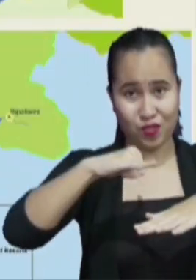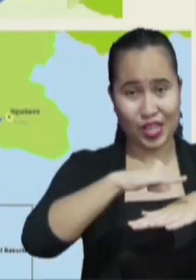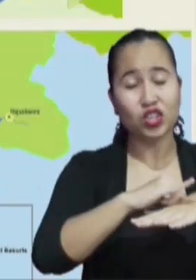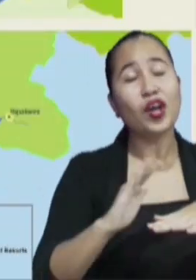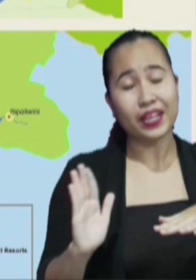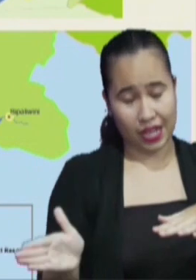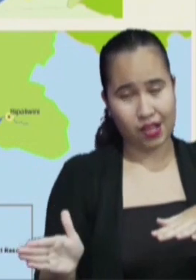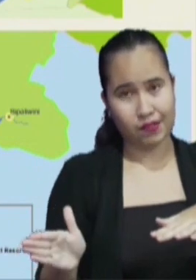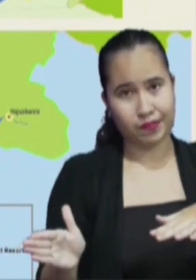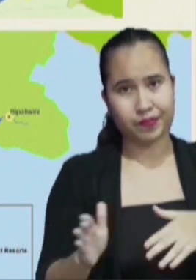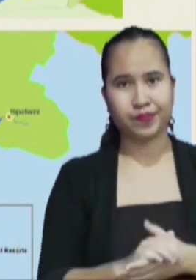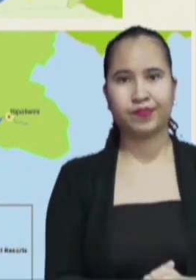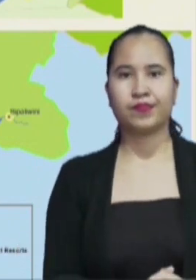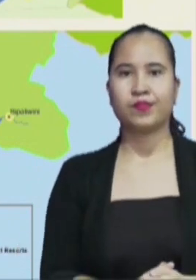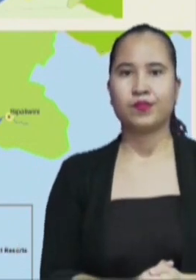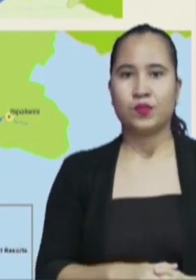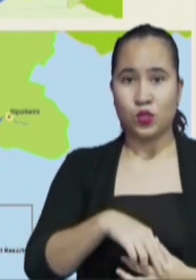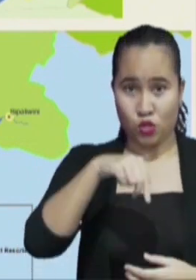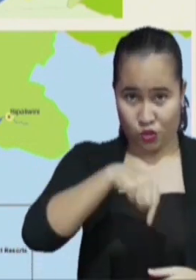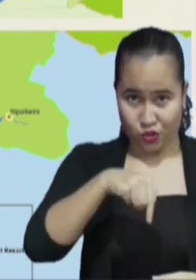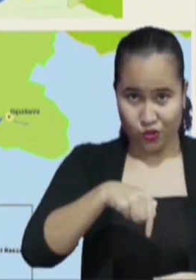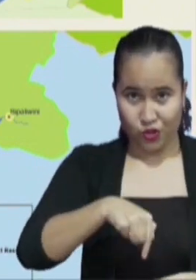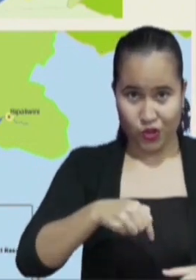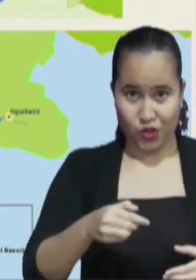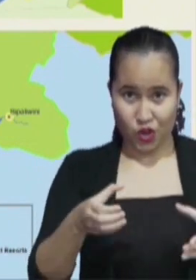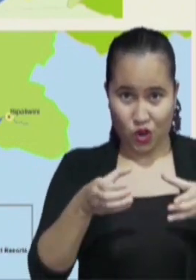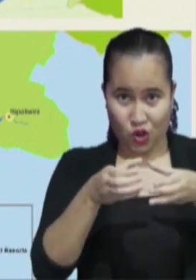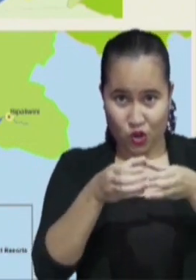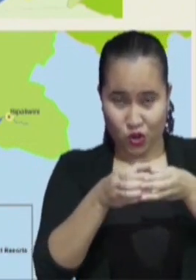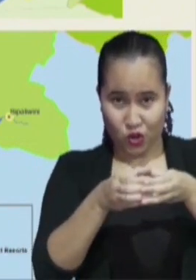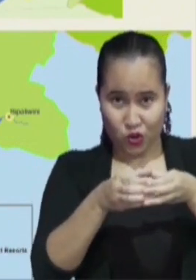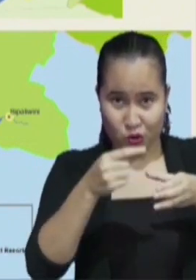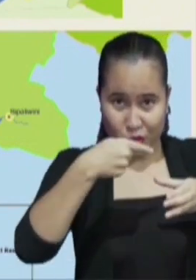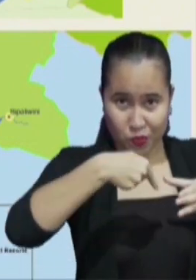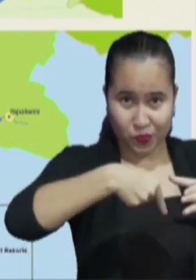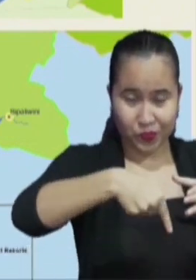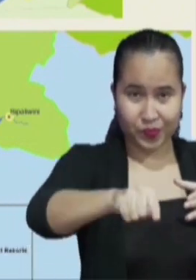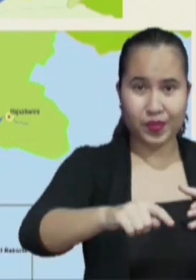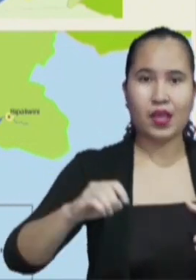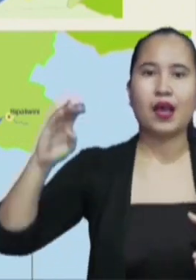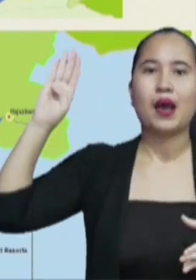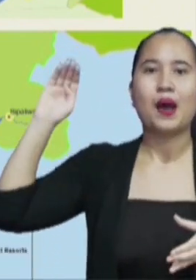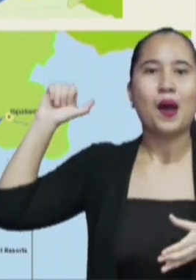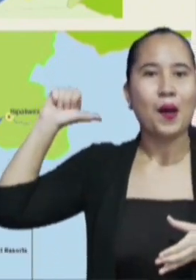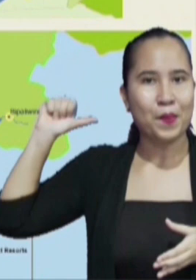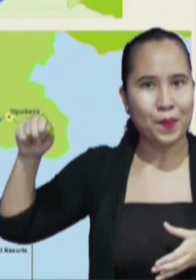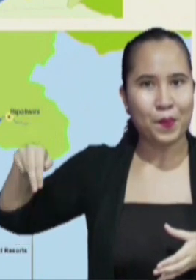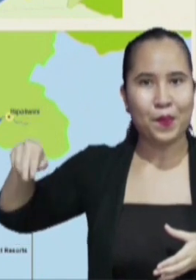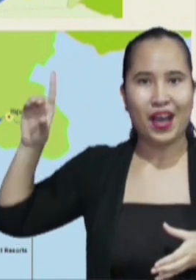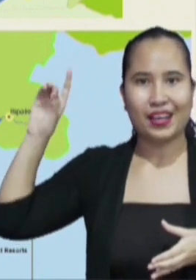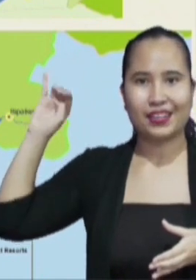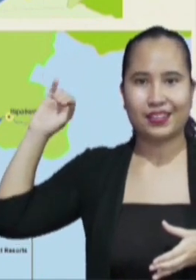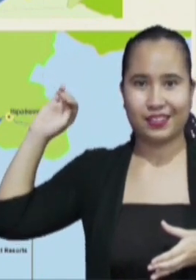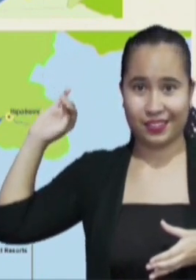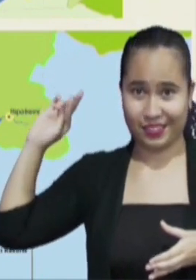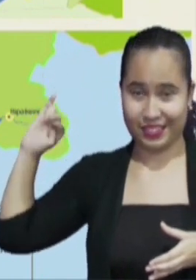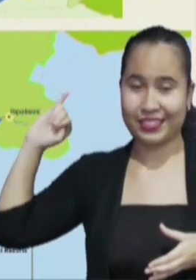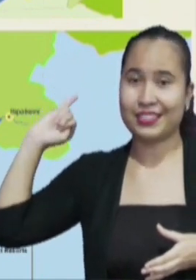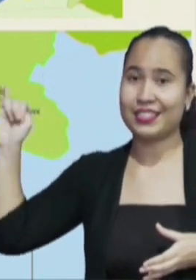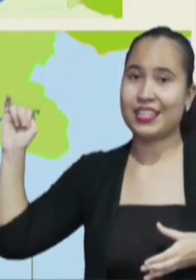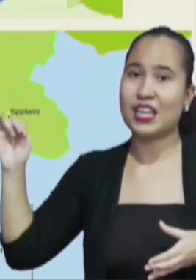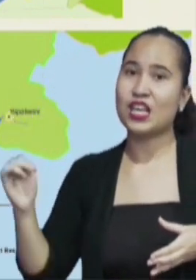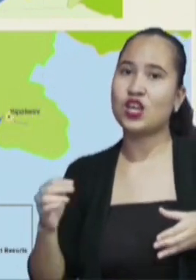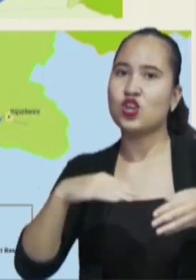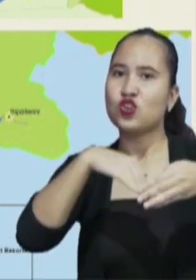swaptesten uit te voeren. Onder meer in Sipaliwini zijn er 24 personen getest, waarvan 13 negatief en 11